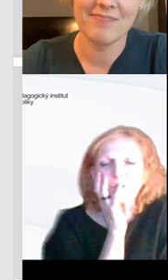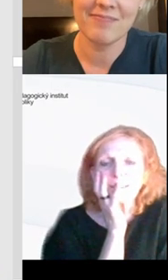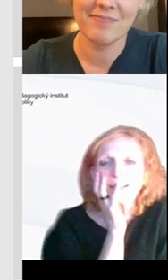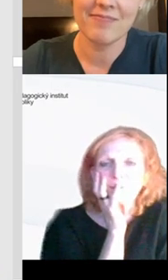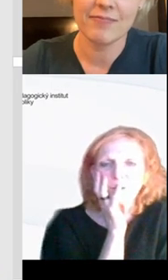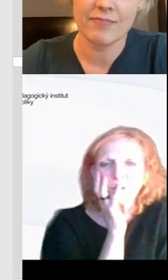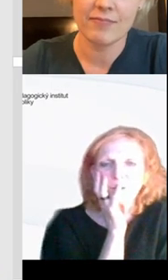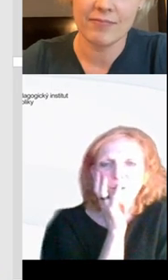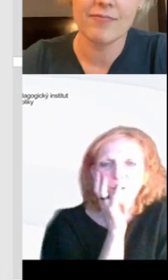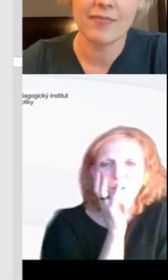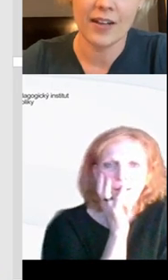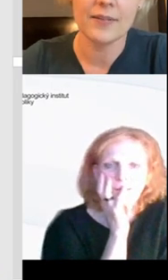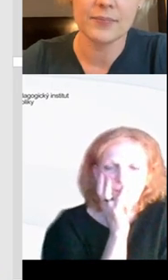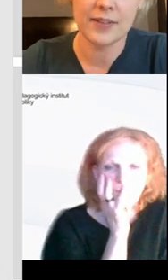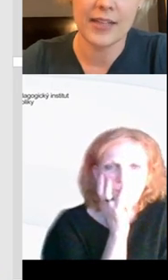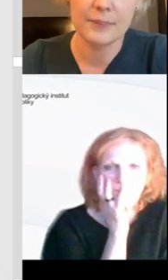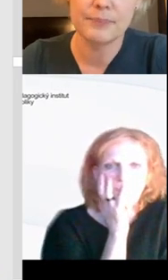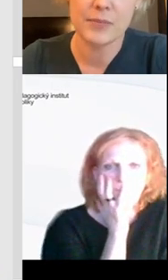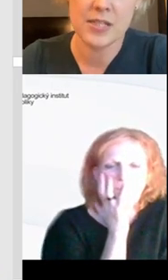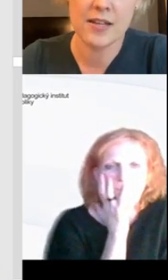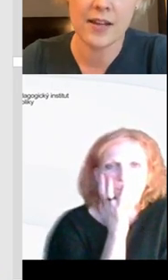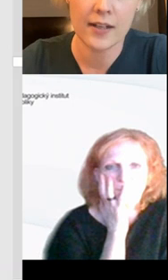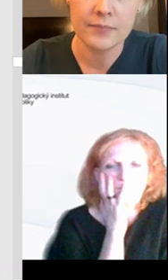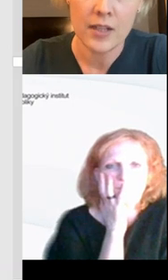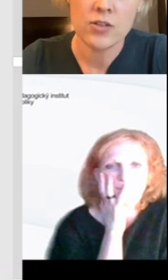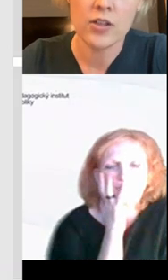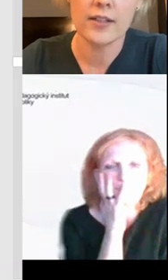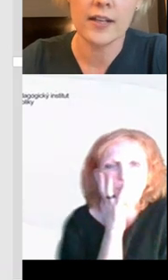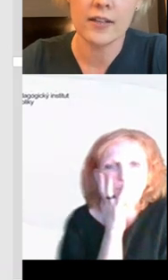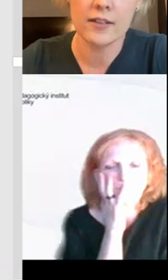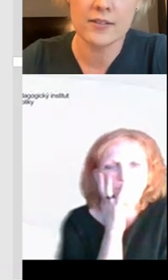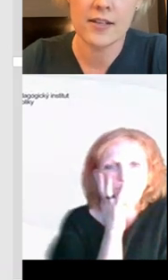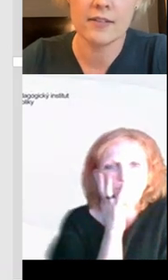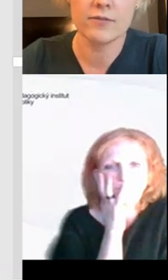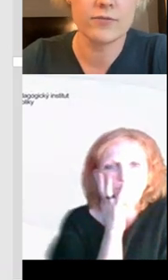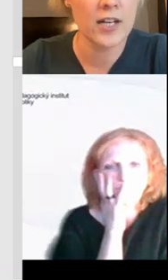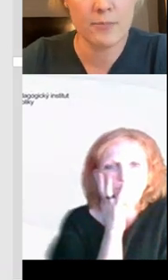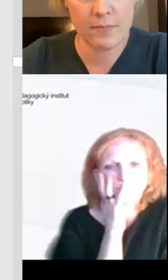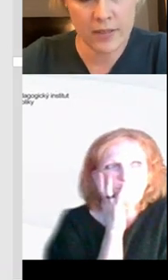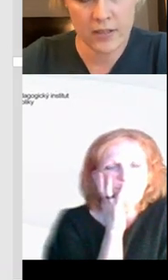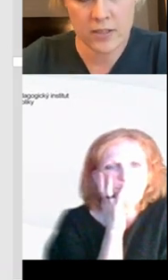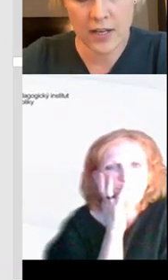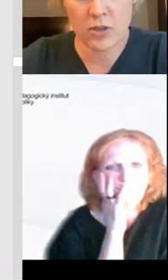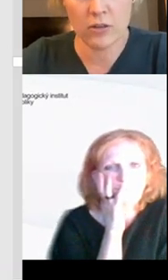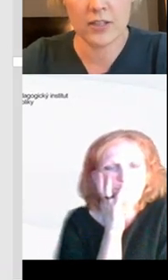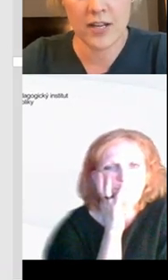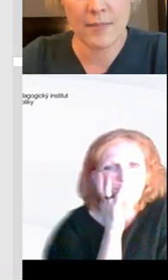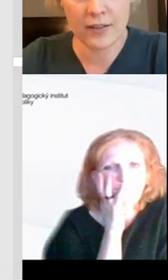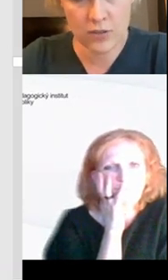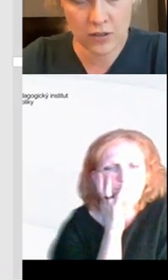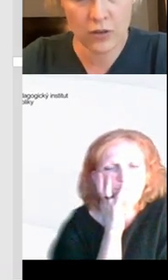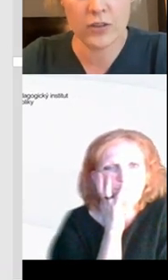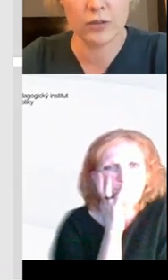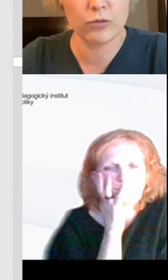ten praktický život tyhle dovednosti měly. Tak, přesně tak. Čili tak, jak zase v žádném případě neříkám, že